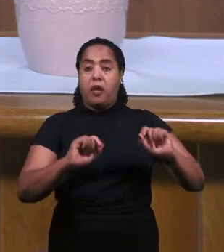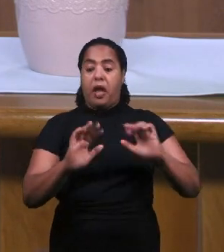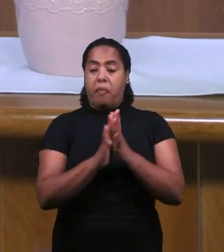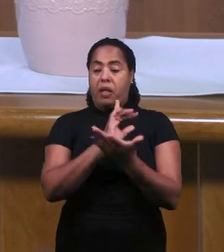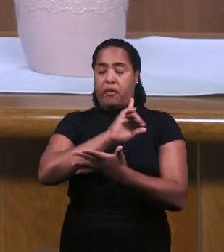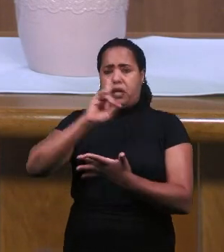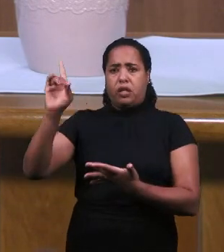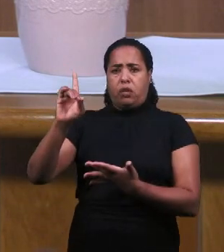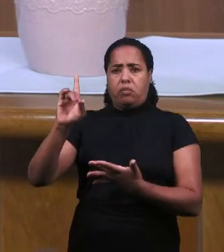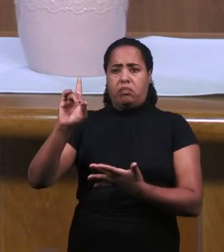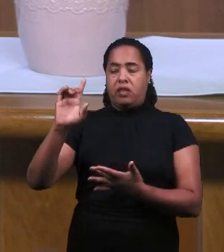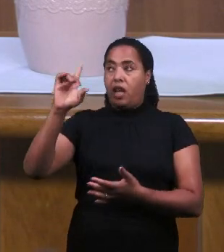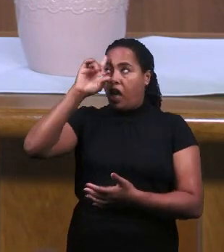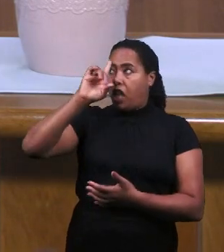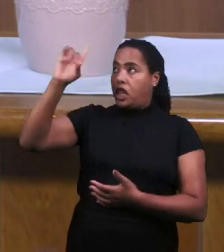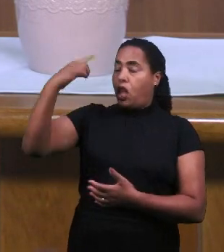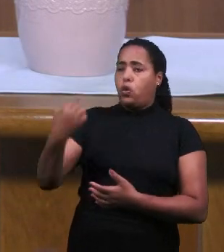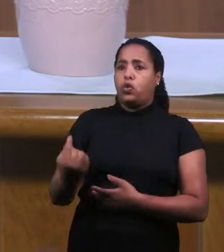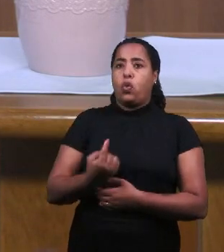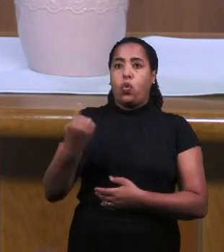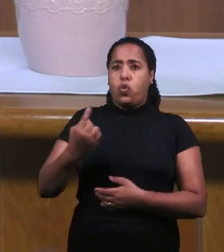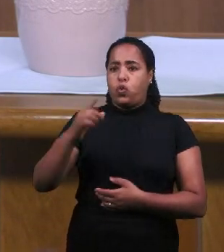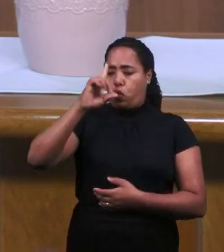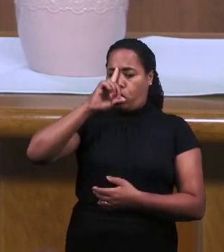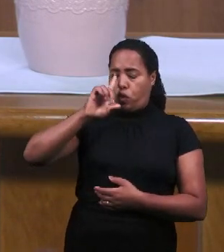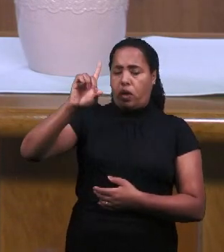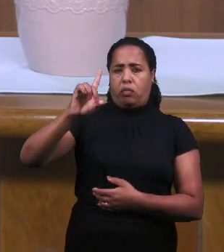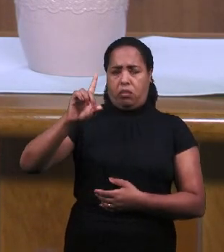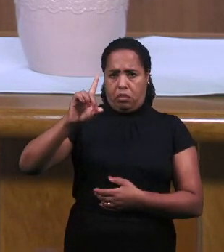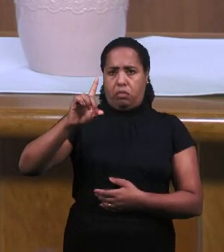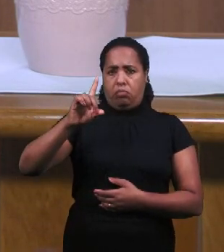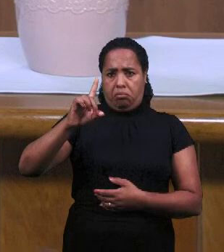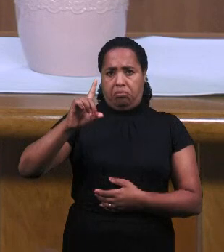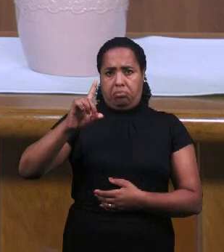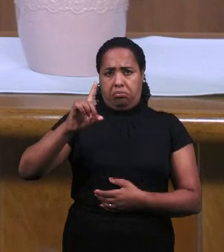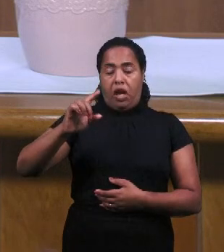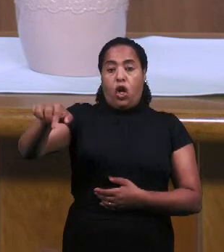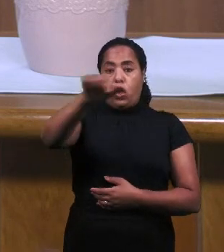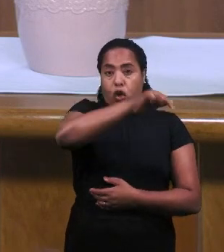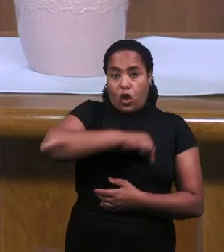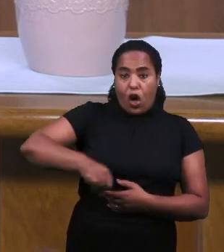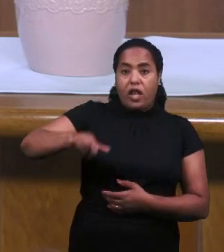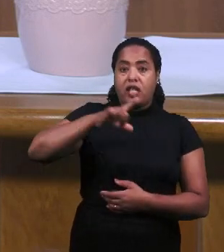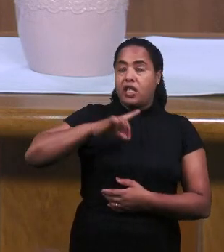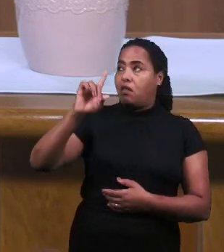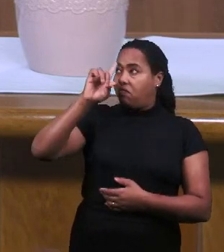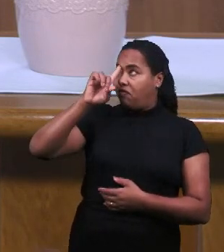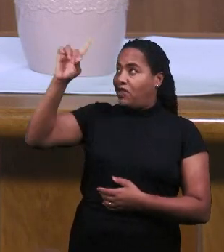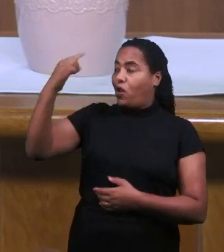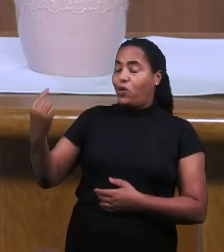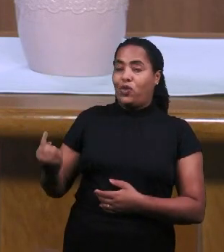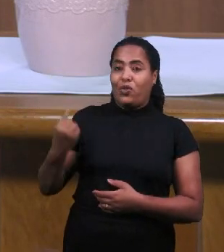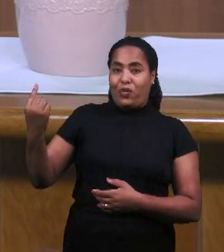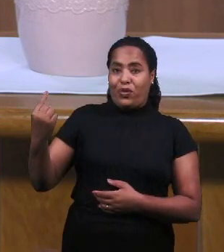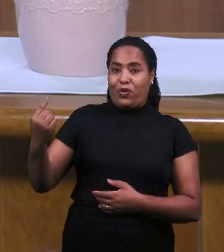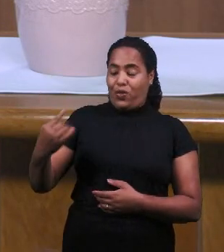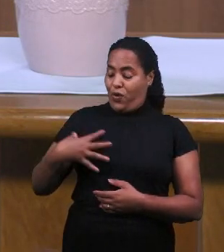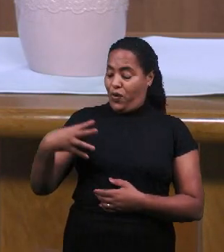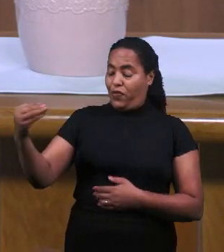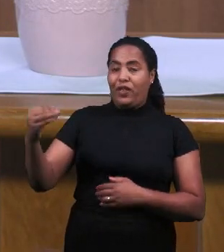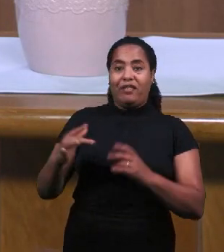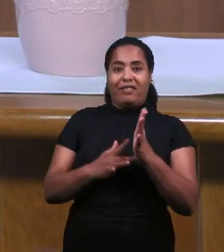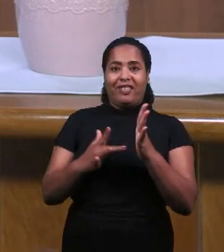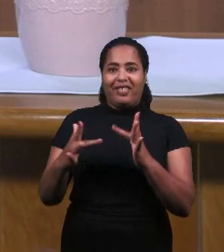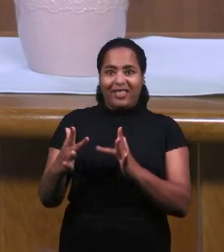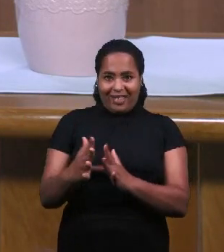В случае Израиля это было Слово Божье И Бог единственный Бог Израиля У нас тоже есть